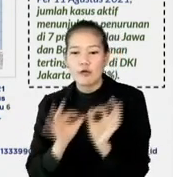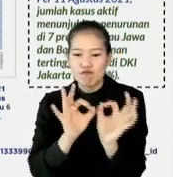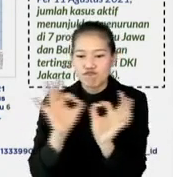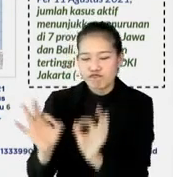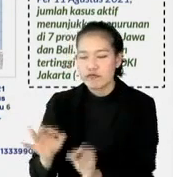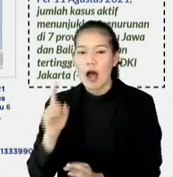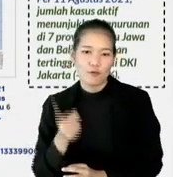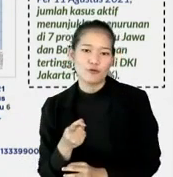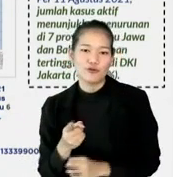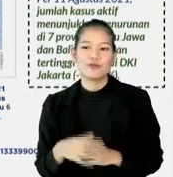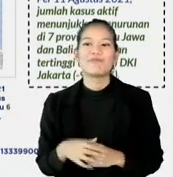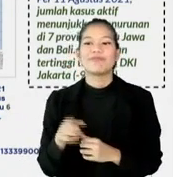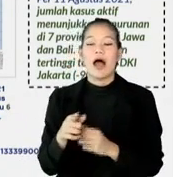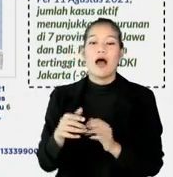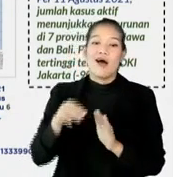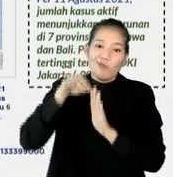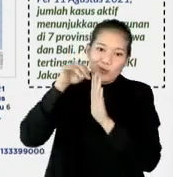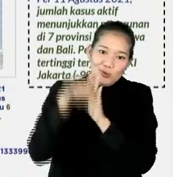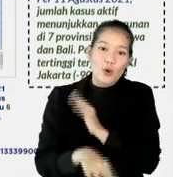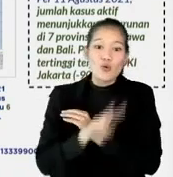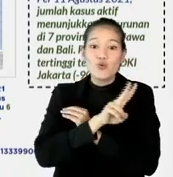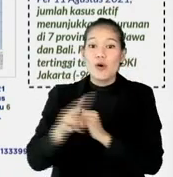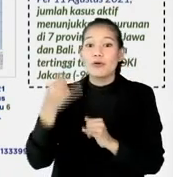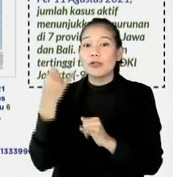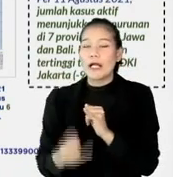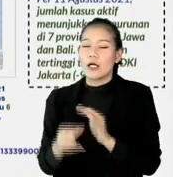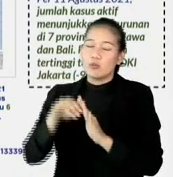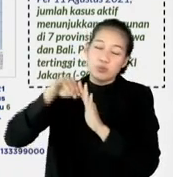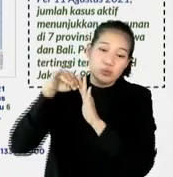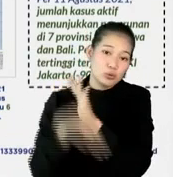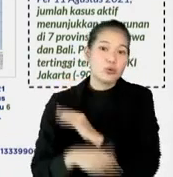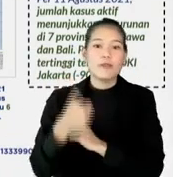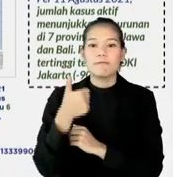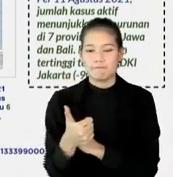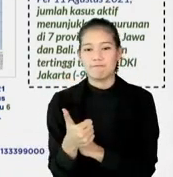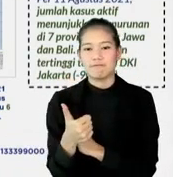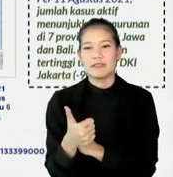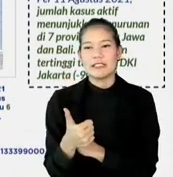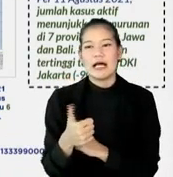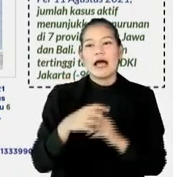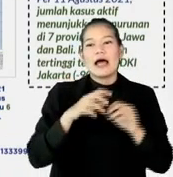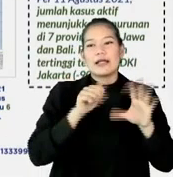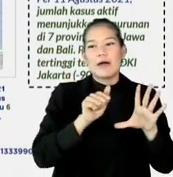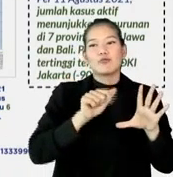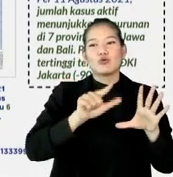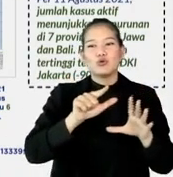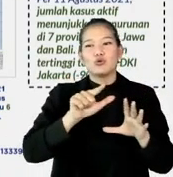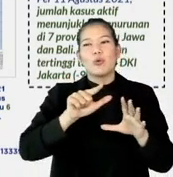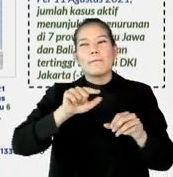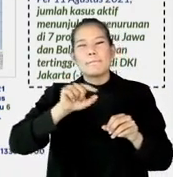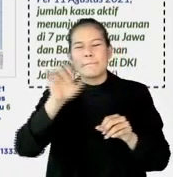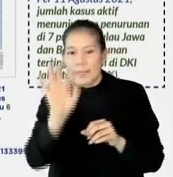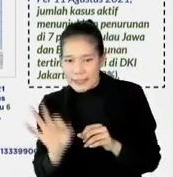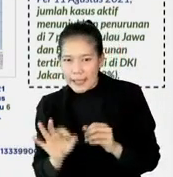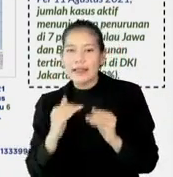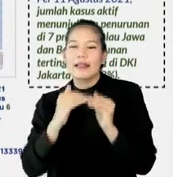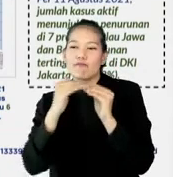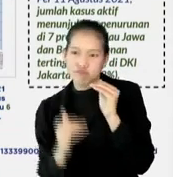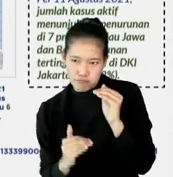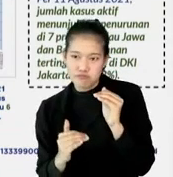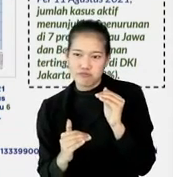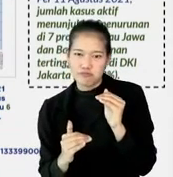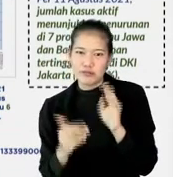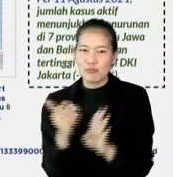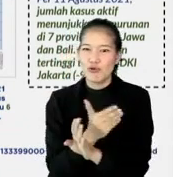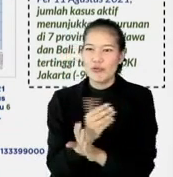sebagainya. Dan ini berhasil turun dalam waktu 2 minggu terakhir penurunannya sudah diangka kurang dari 67% dari titik yang ada di